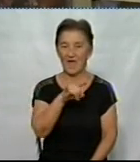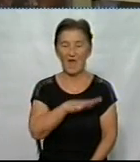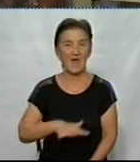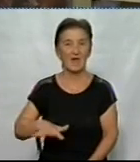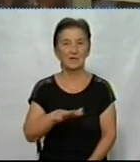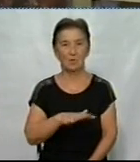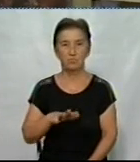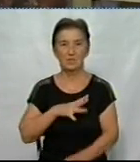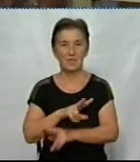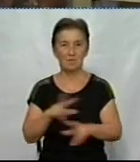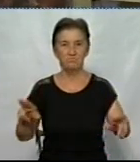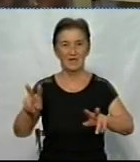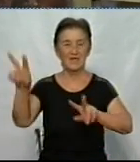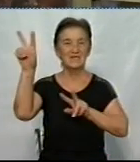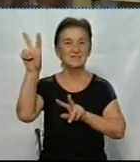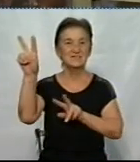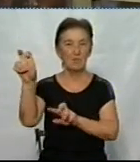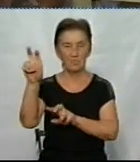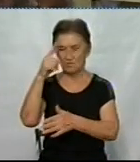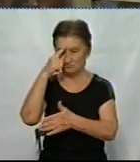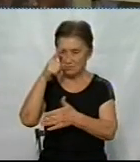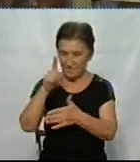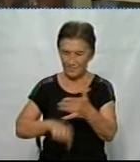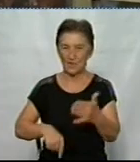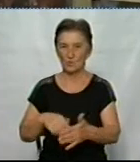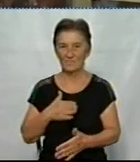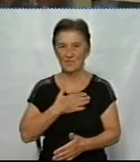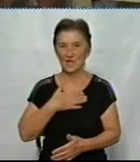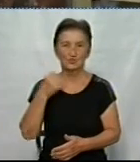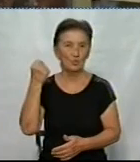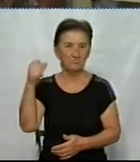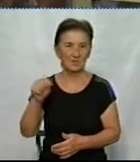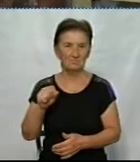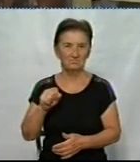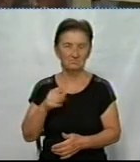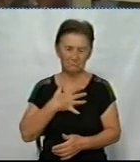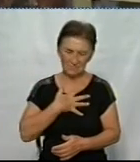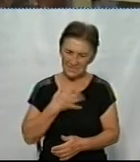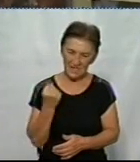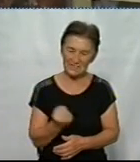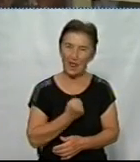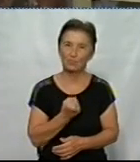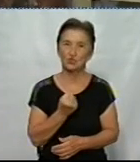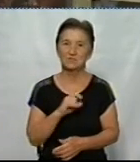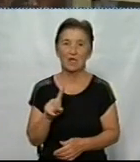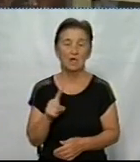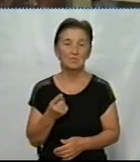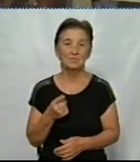символом віри в нашу перемогу, символом такої незламності, тому що ми